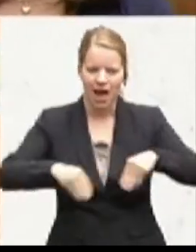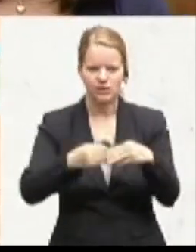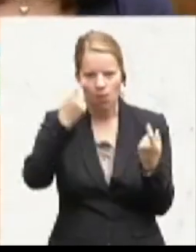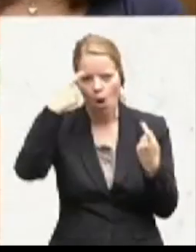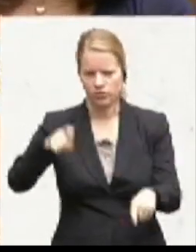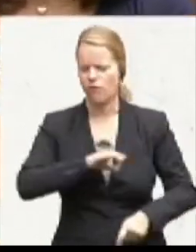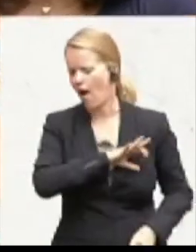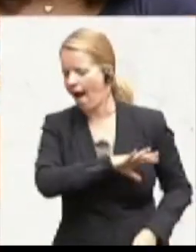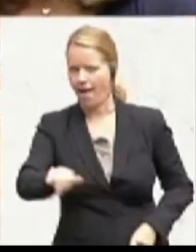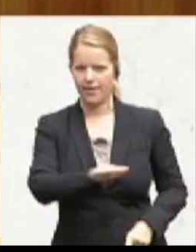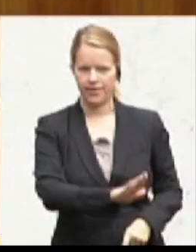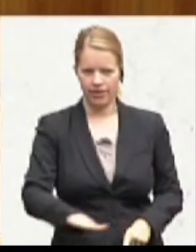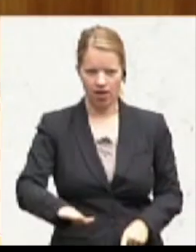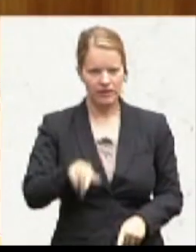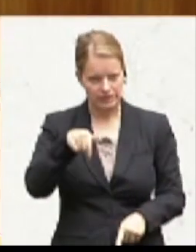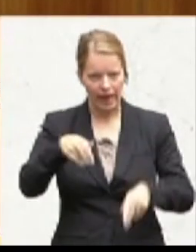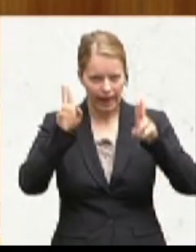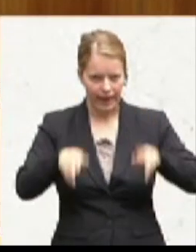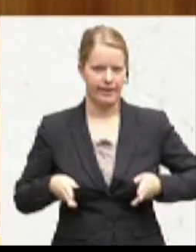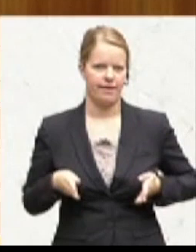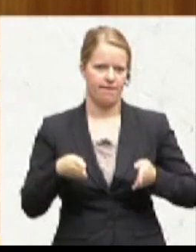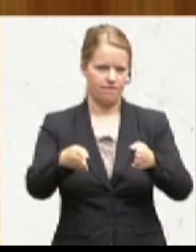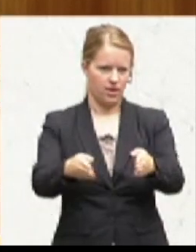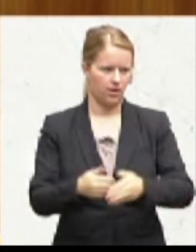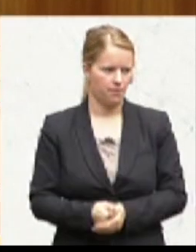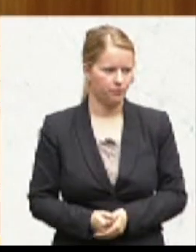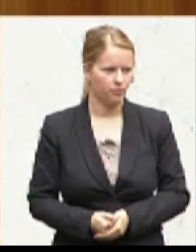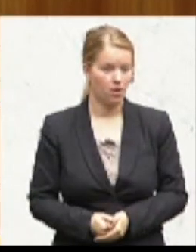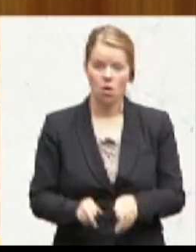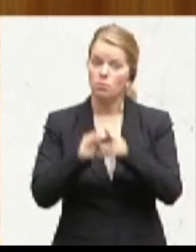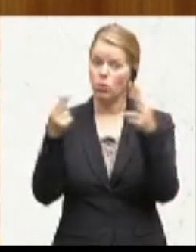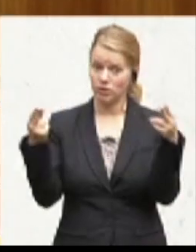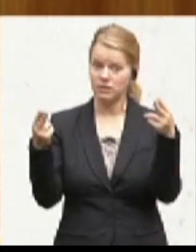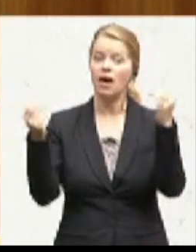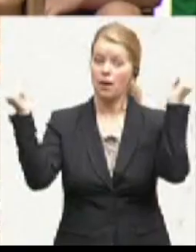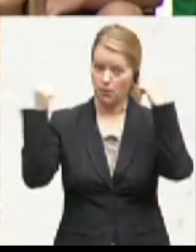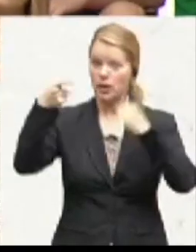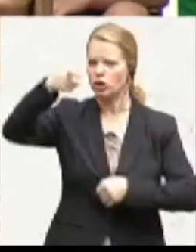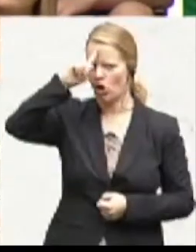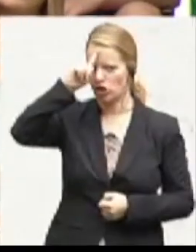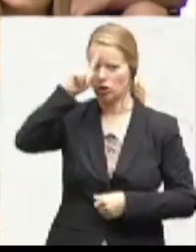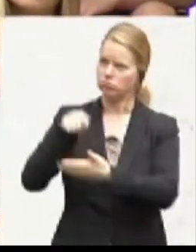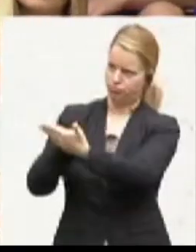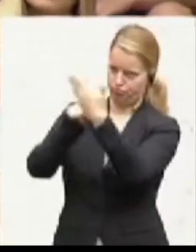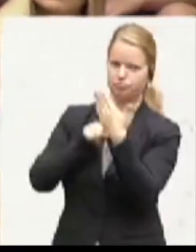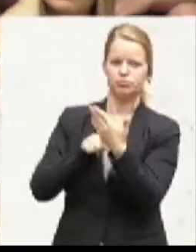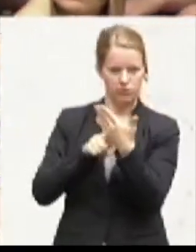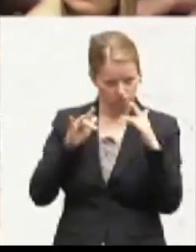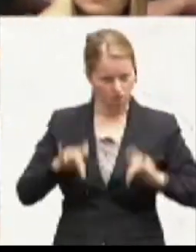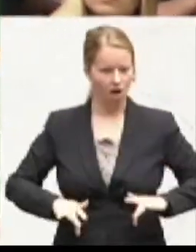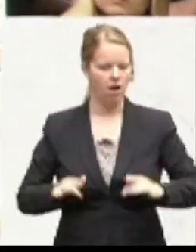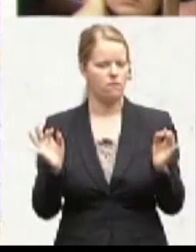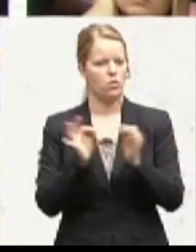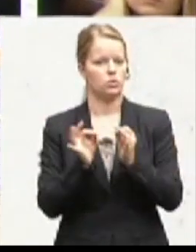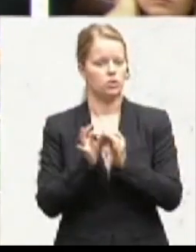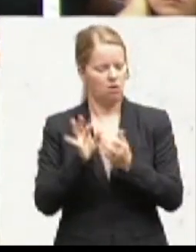der richtige Weg wäre. Denn die Bundesrepublik Deutschland zeigt auch vor, dass es funktioniert. Und es funktioniert dort auch. Denn Eltern haben